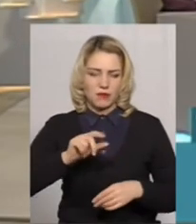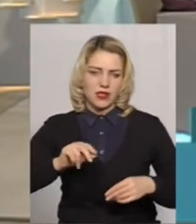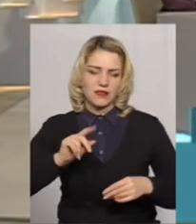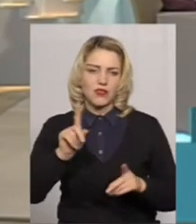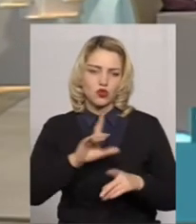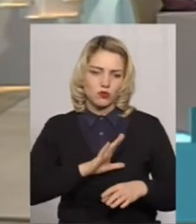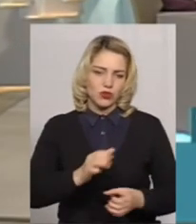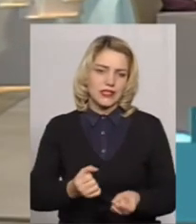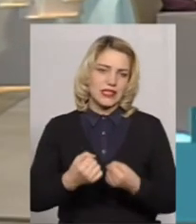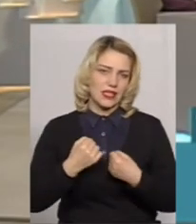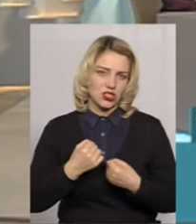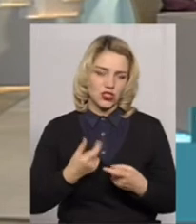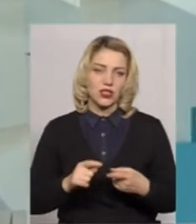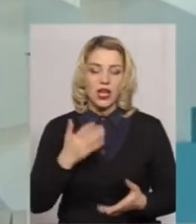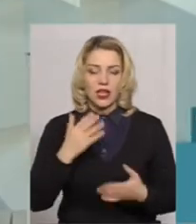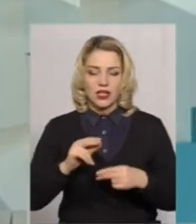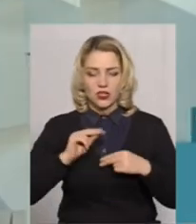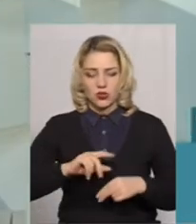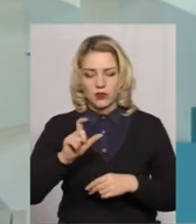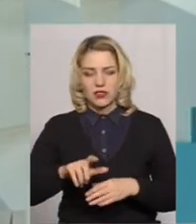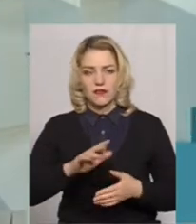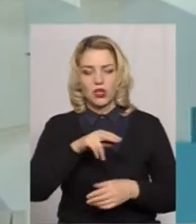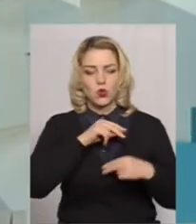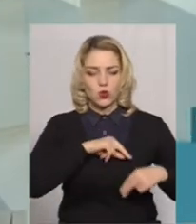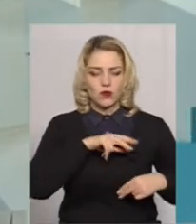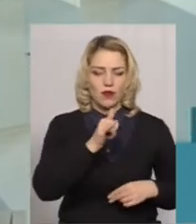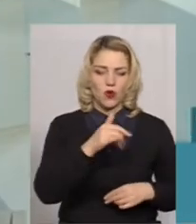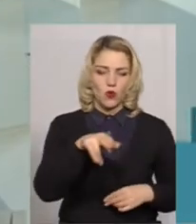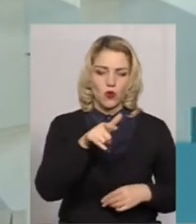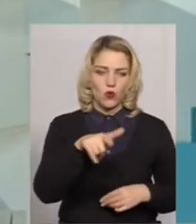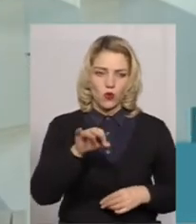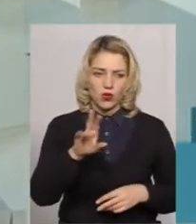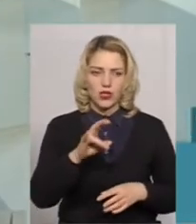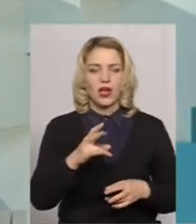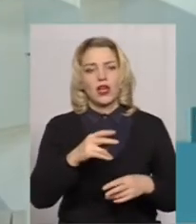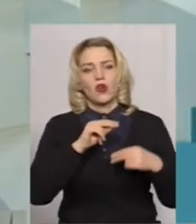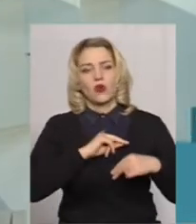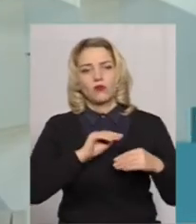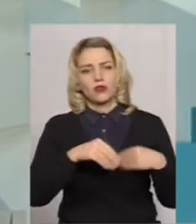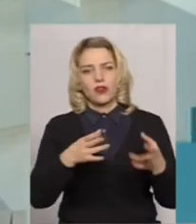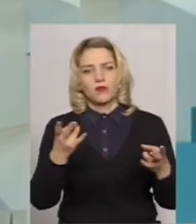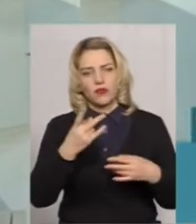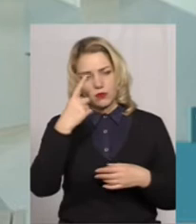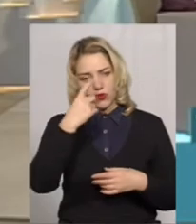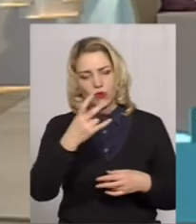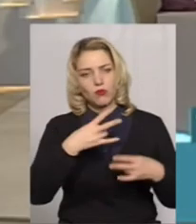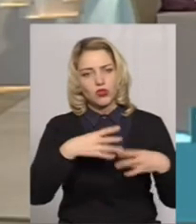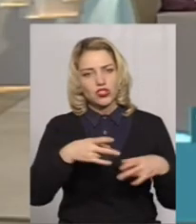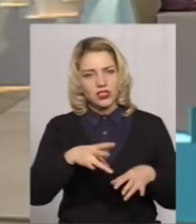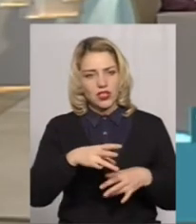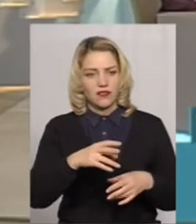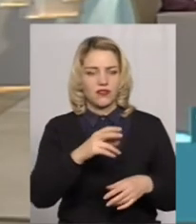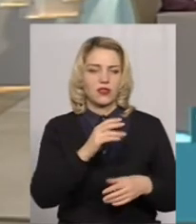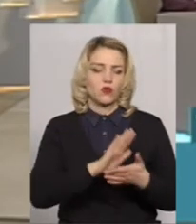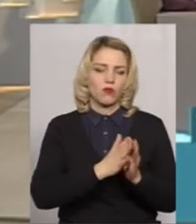захищеним. Так, звичайно, бо якщо працівник підписує трудову угоду, роботодавець повинен його повідомити про шкідливі умови праці на підприємстві, що такі є,